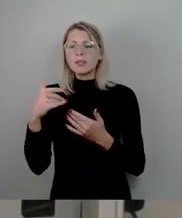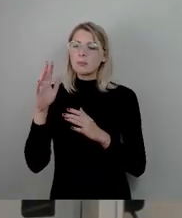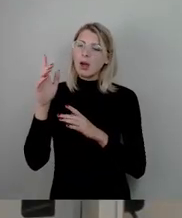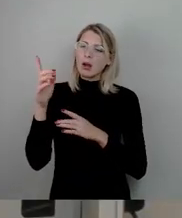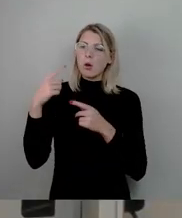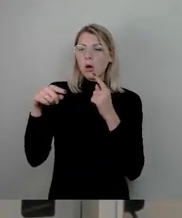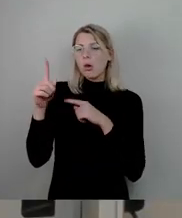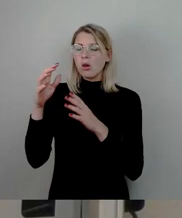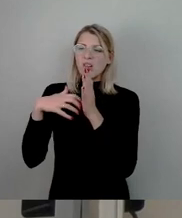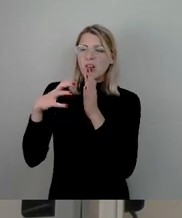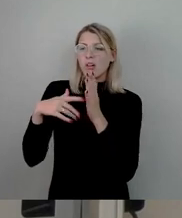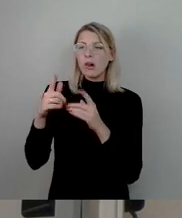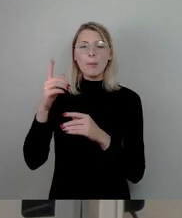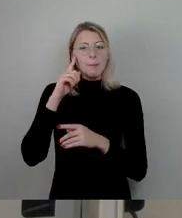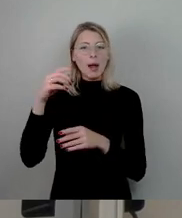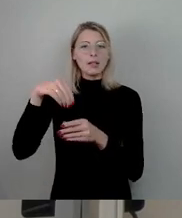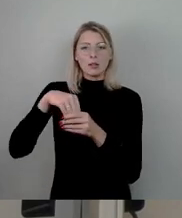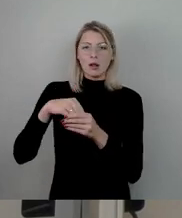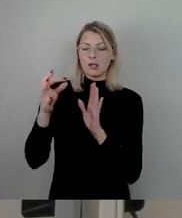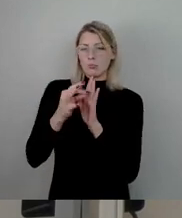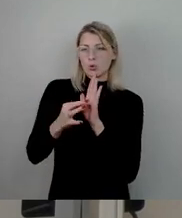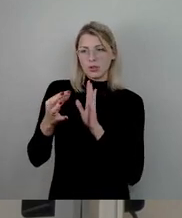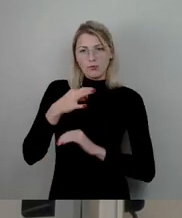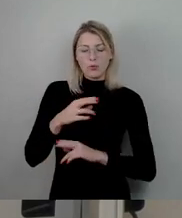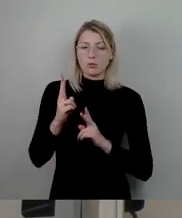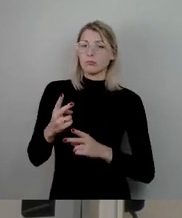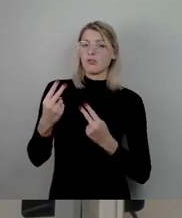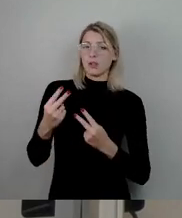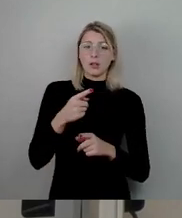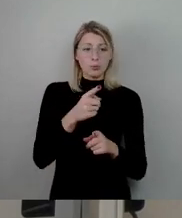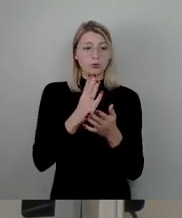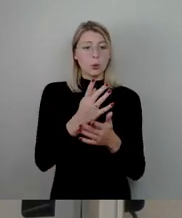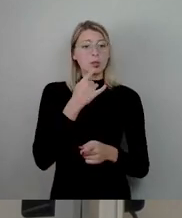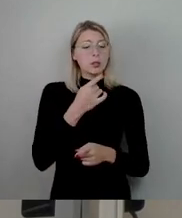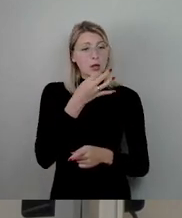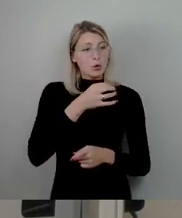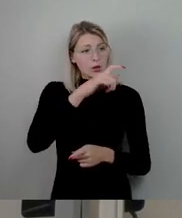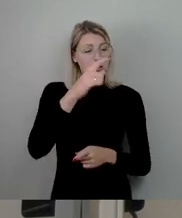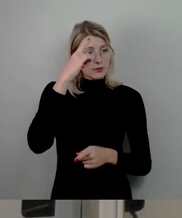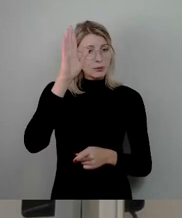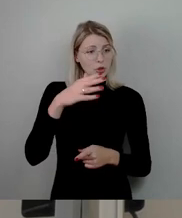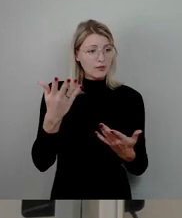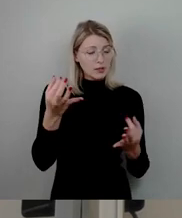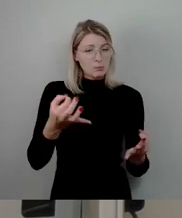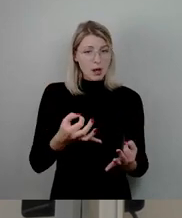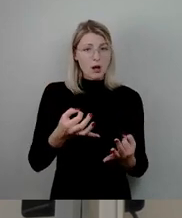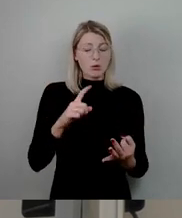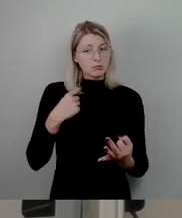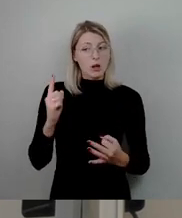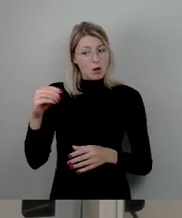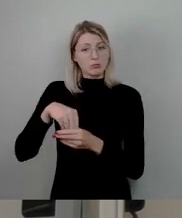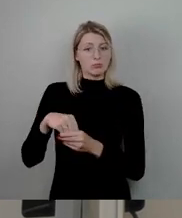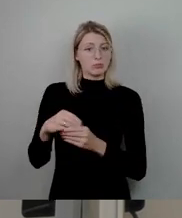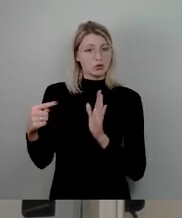relevant werden, wenn wir die abstimmen, weil Sie, wie Sie schon sagten, die jungen Leute wissen am besten, was sie brauchen. Genau das steht bei uns unter anderem mit drin, nämlich,